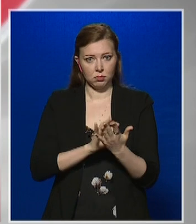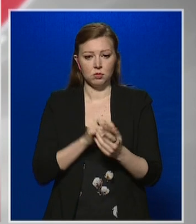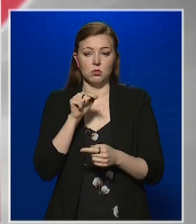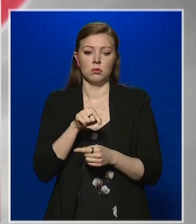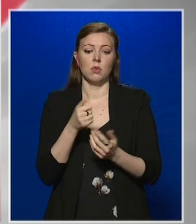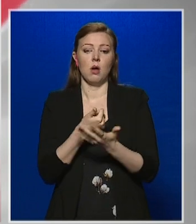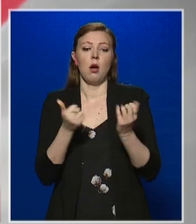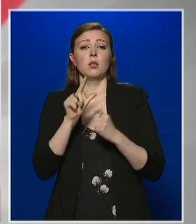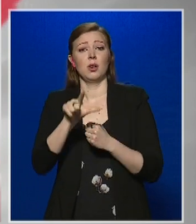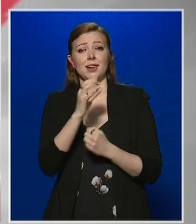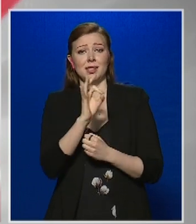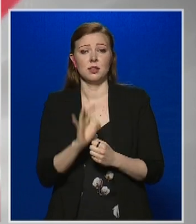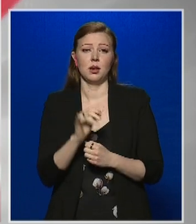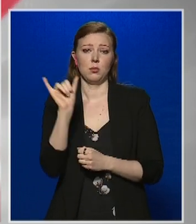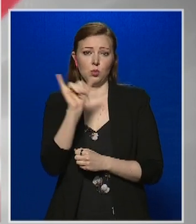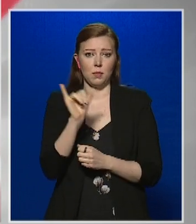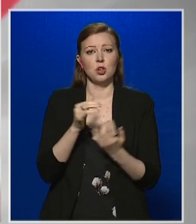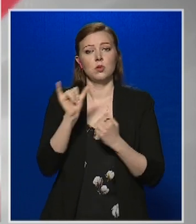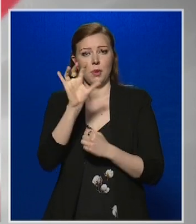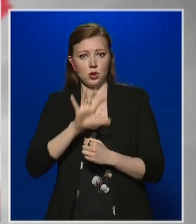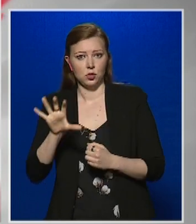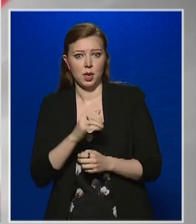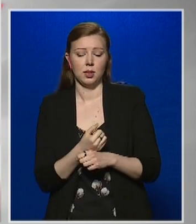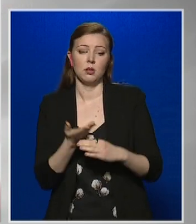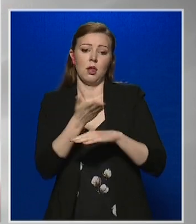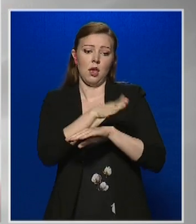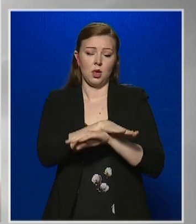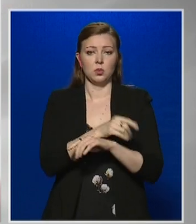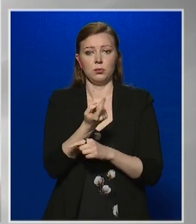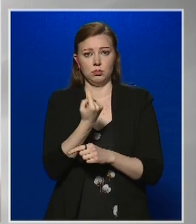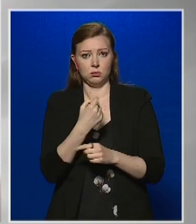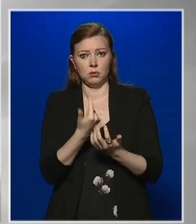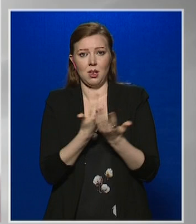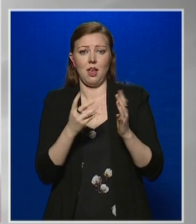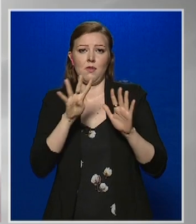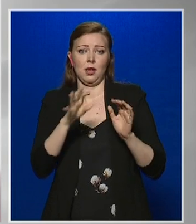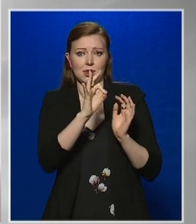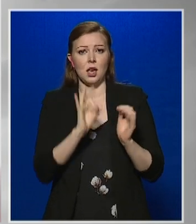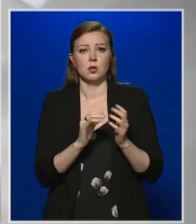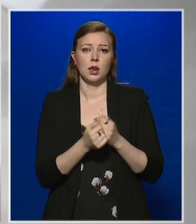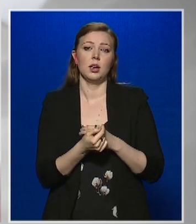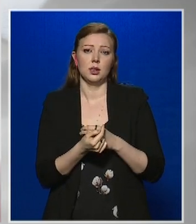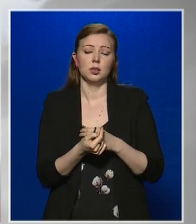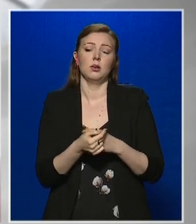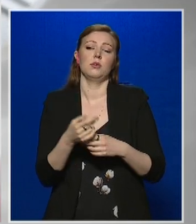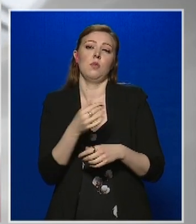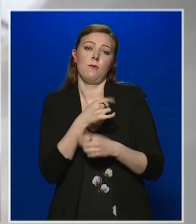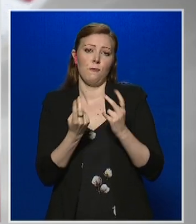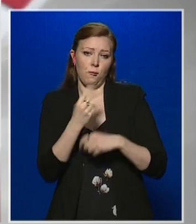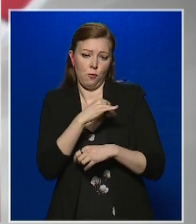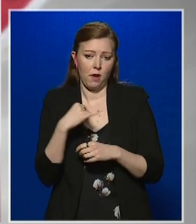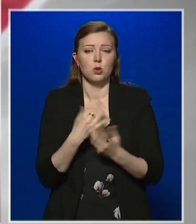%-uk Budapesti, illetve Pest megyei, az elhúnytaknak pedig 79% a fővárosi vagy Pest megyei.